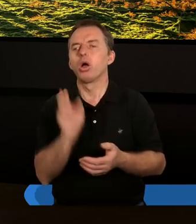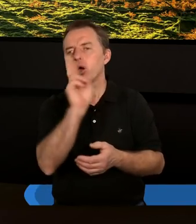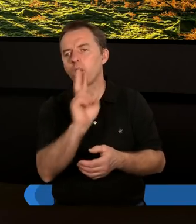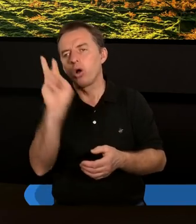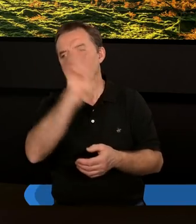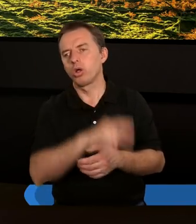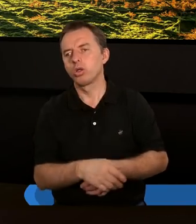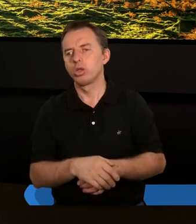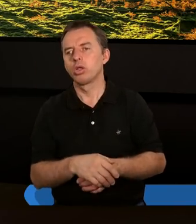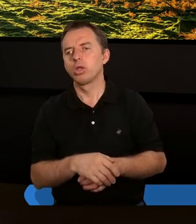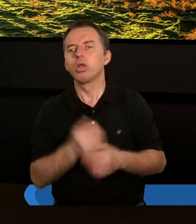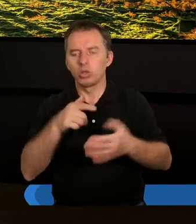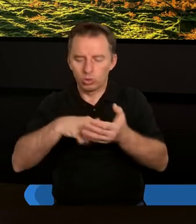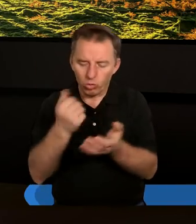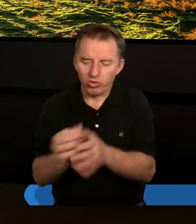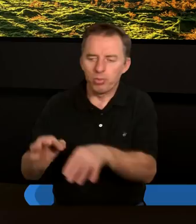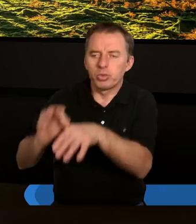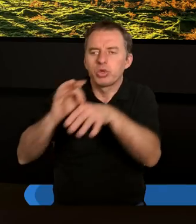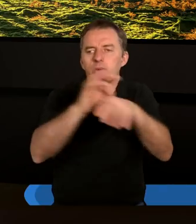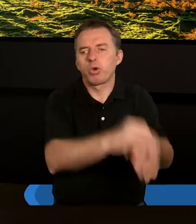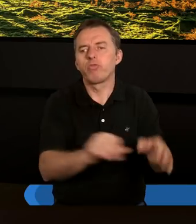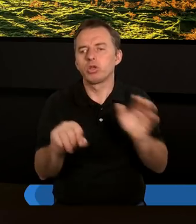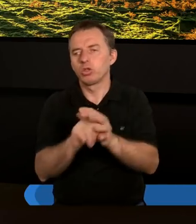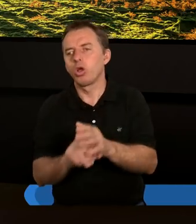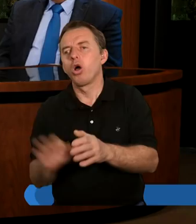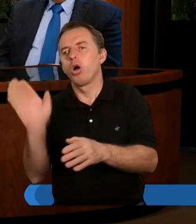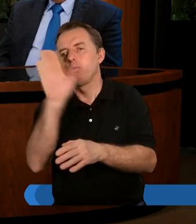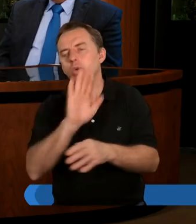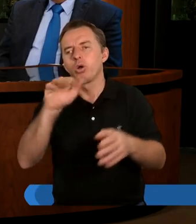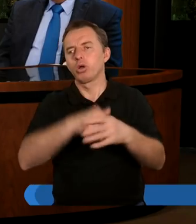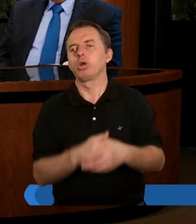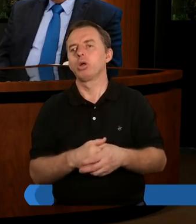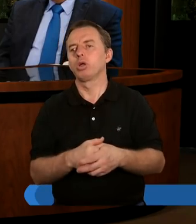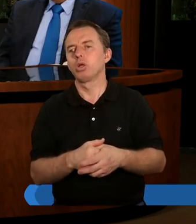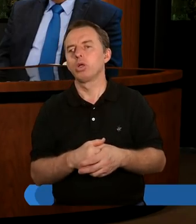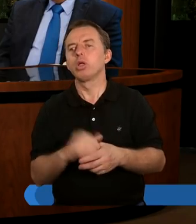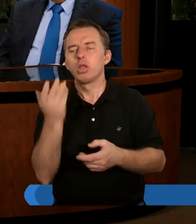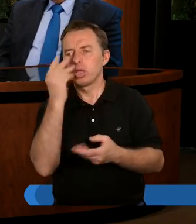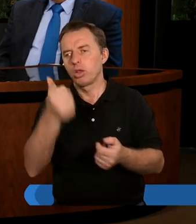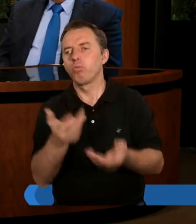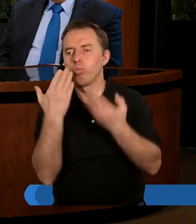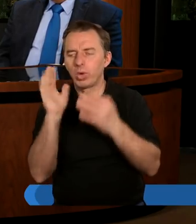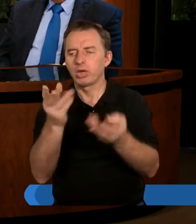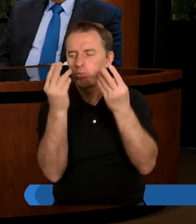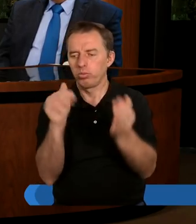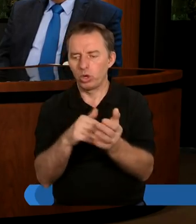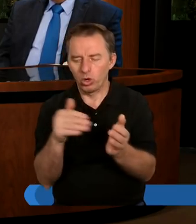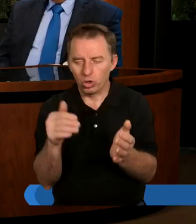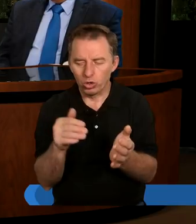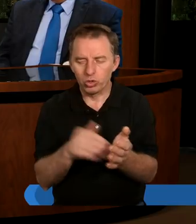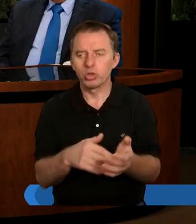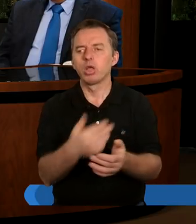aby kogoś znów przyprowadzić bliżej Pana Boga. Ja myślę, że to jest rada chyba jedna z najbardziej potrzebnych